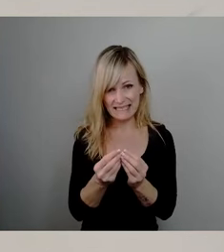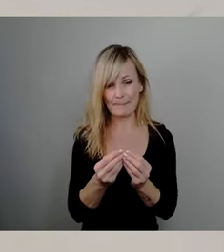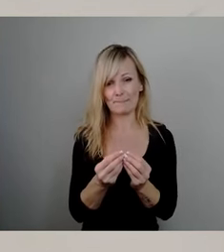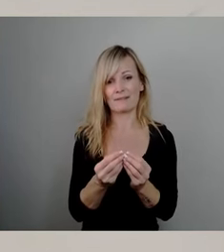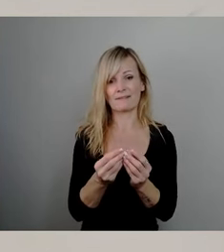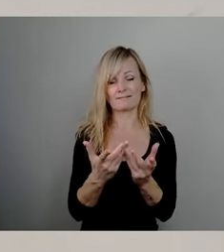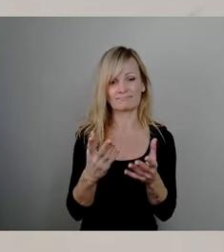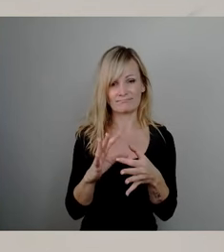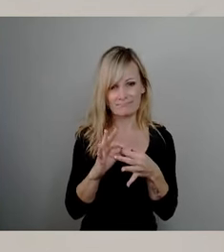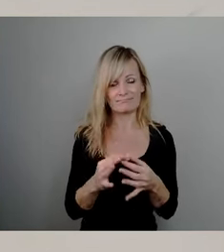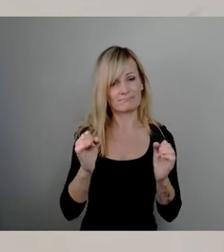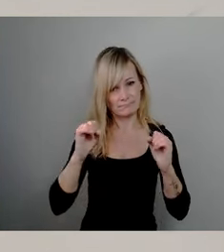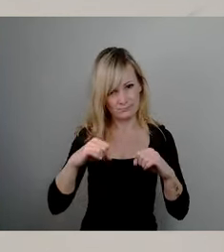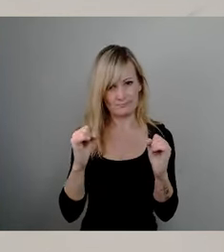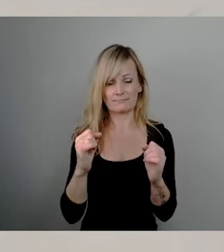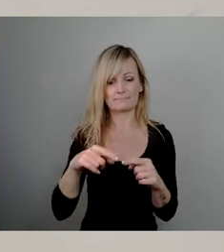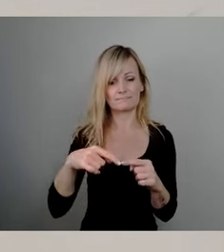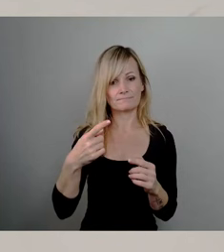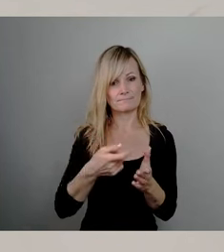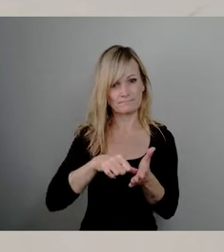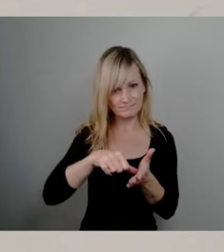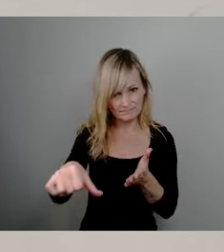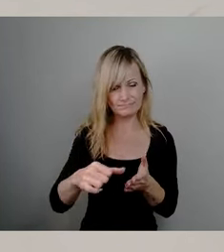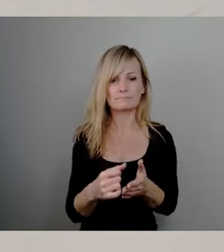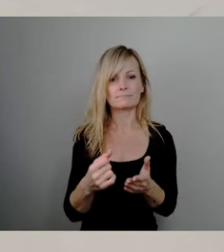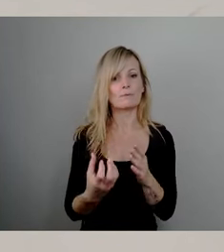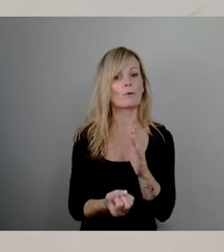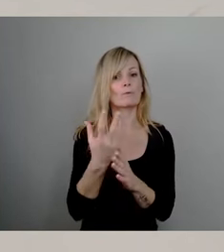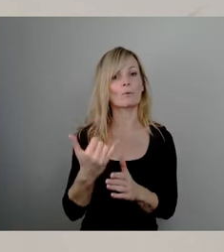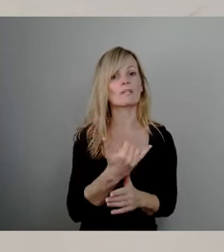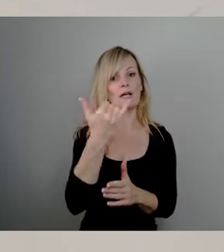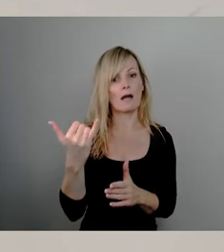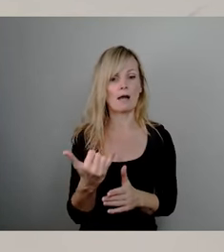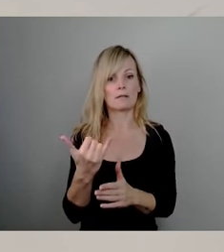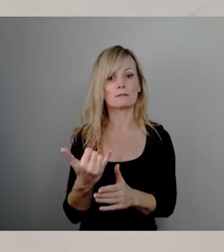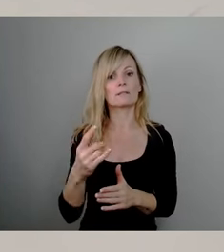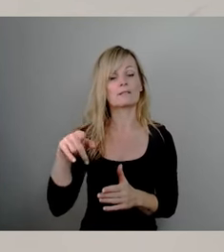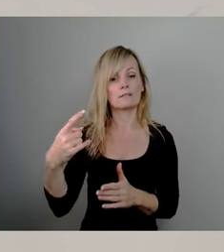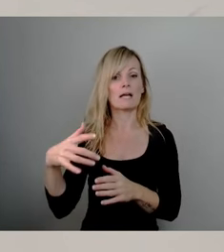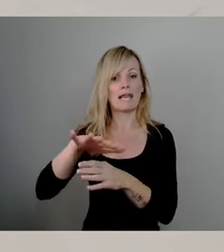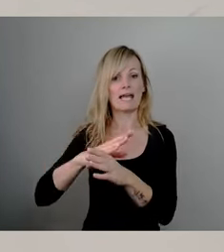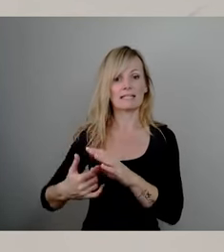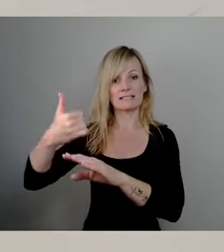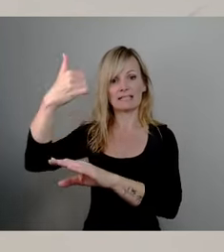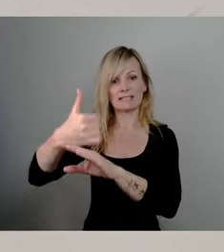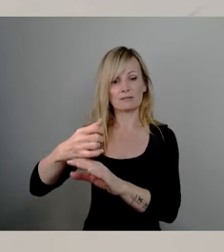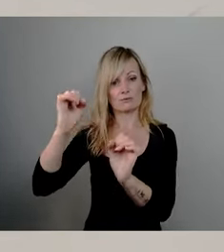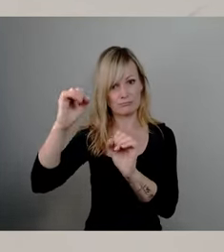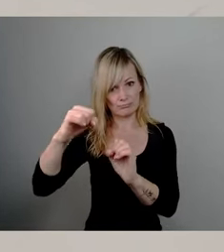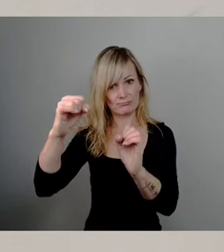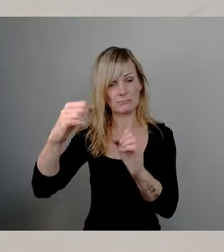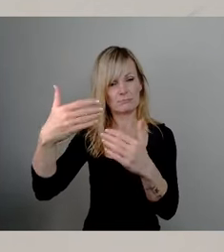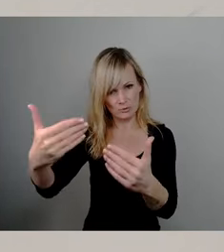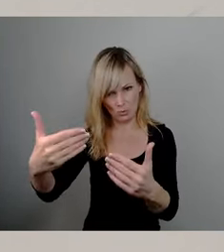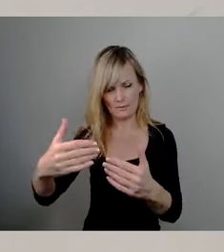im Frühjahr diesen Jahres und durch die Landesdirektion bestätigt wird. Also wir versuchen bestmöglich Sicherheit für unsere